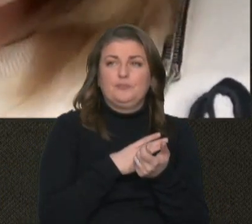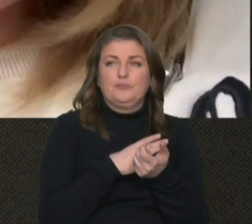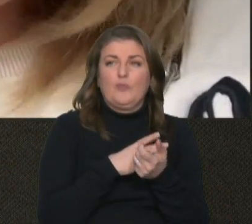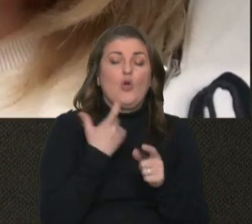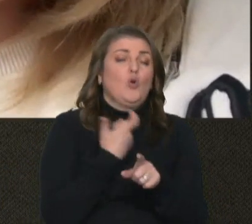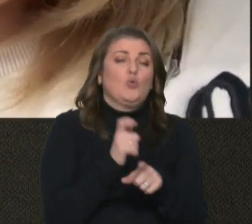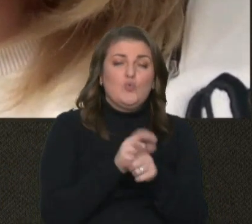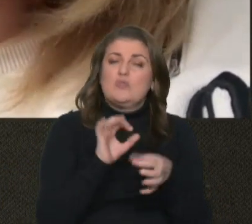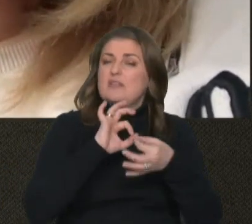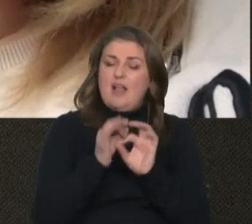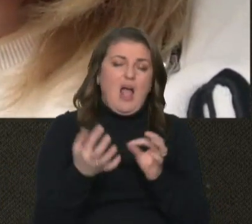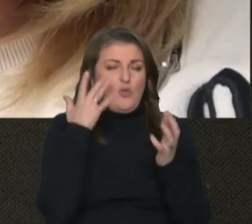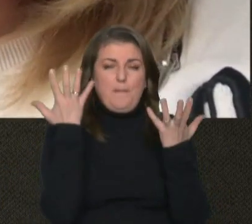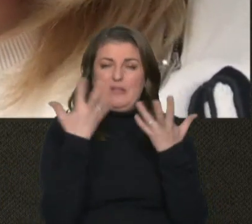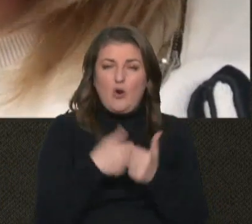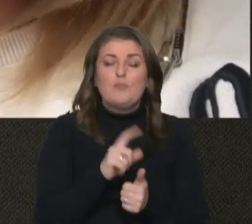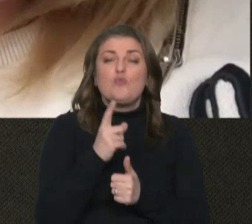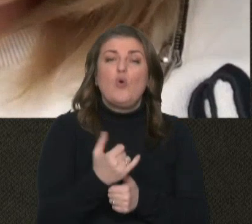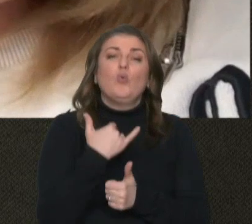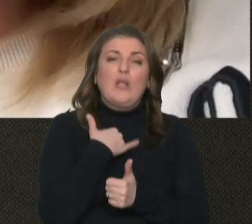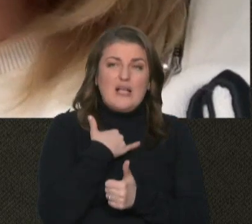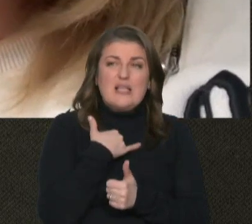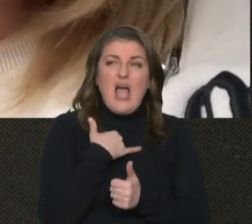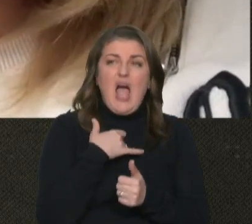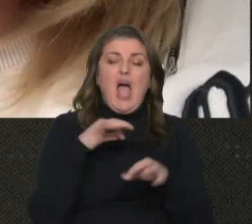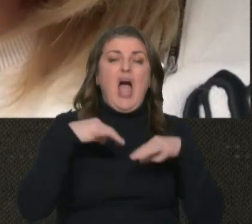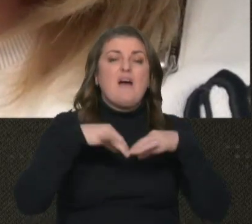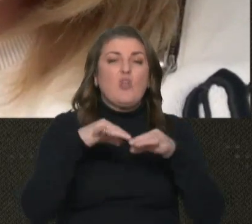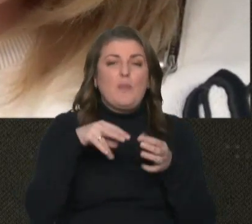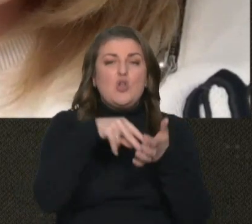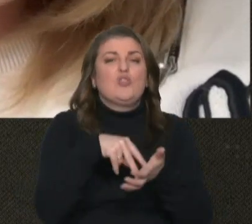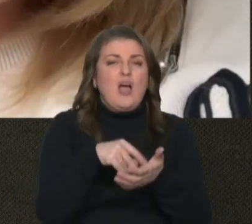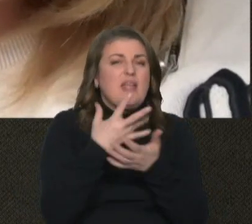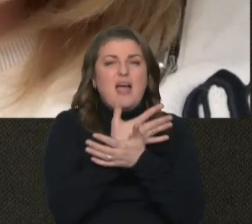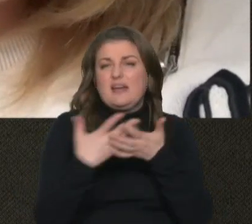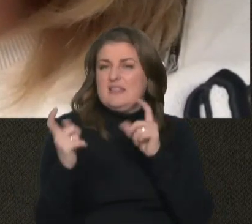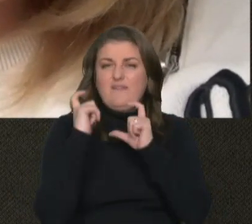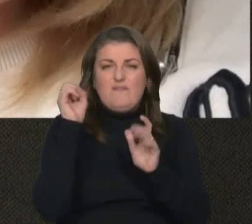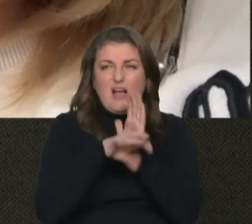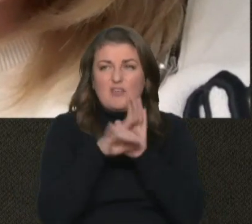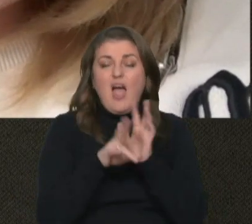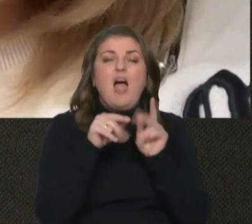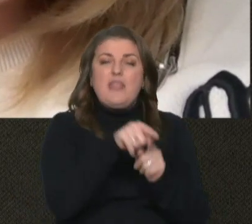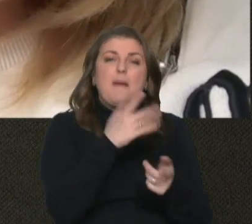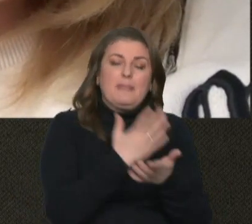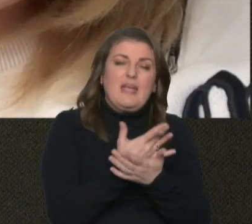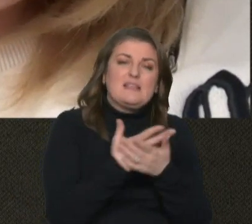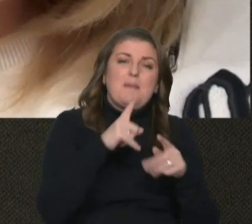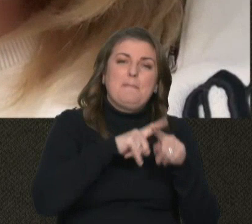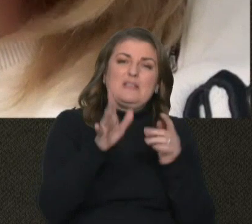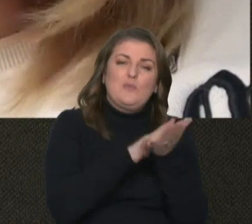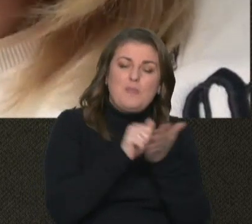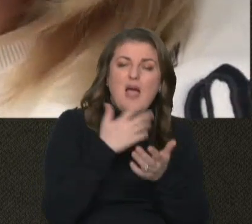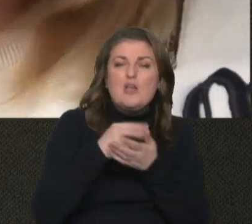Дуже складно підрахувати, тому що у нас автомобілі стоять з різними вантажами, як швидкоапсульвуними, так і